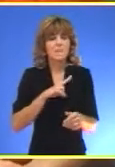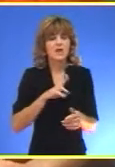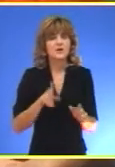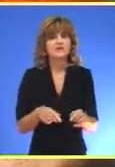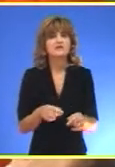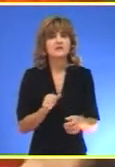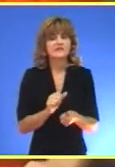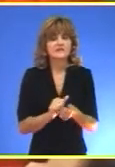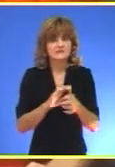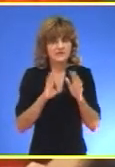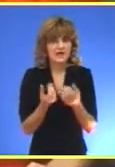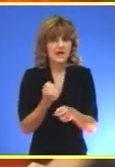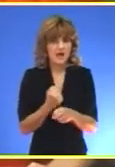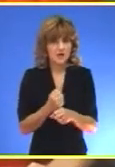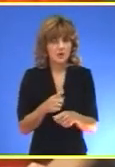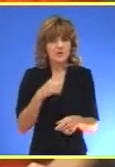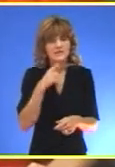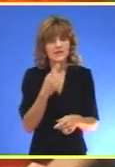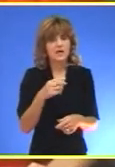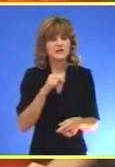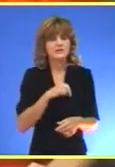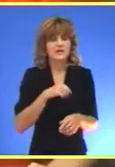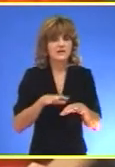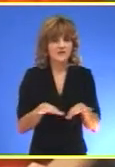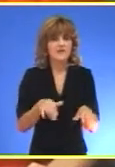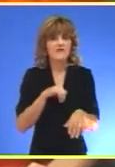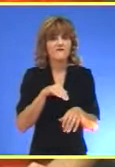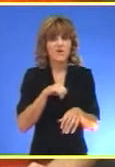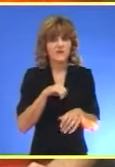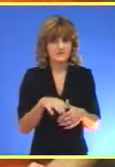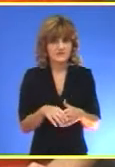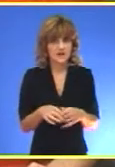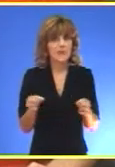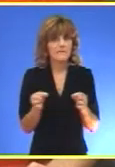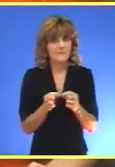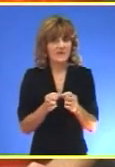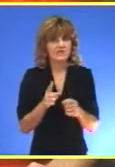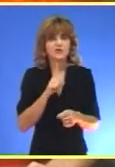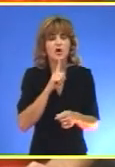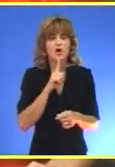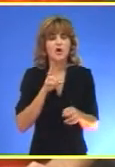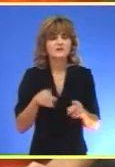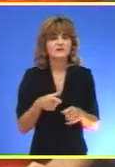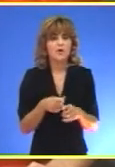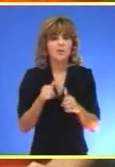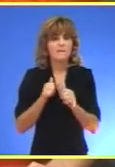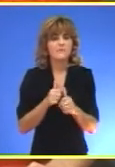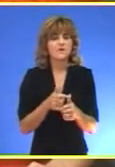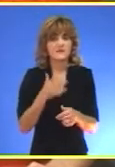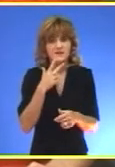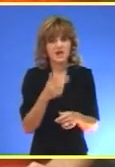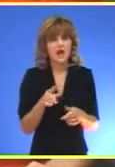mogućnosti za saradnju Saopštio je pokrinjski sekretarijet Za informacije Pajtić, koji se nalazi U višednevnoj poseti Lođu